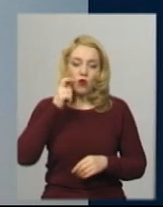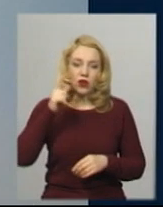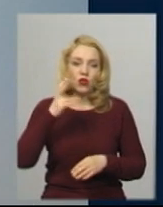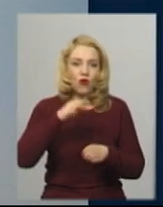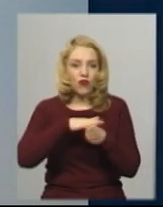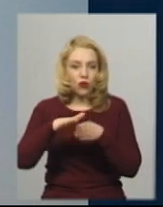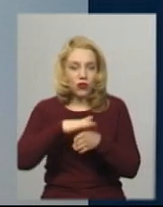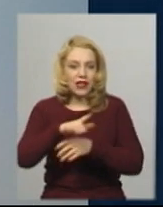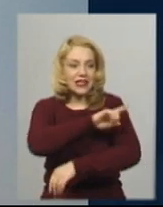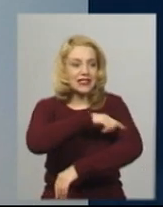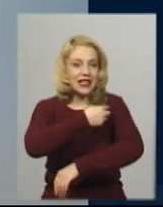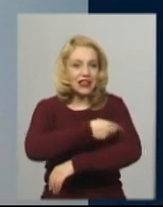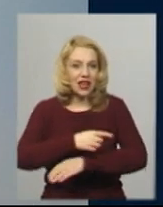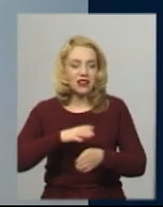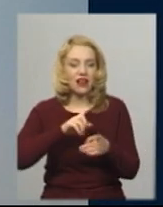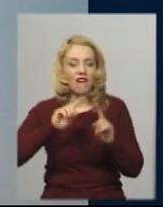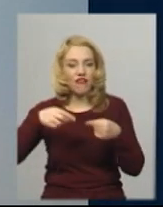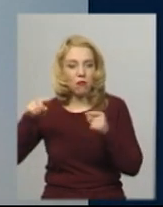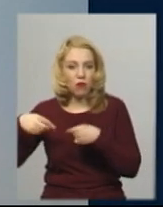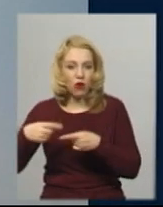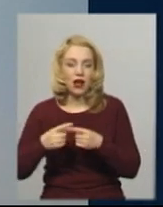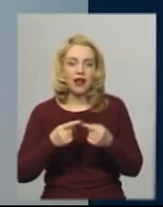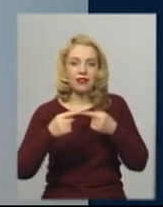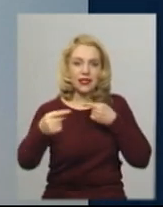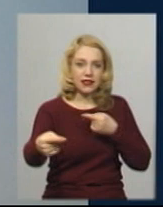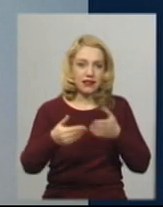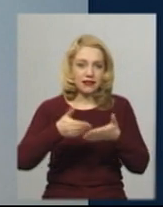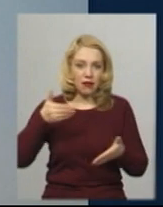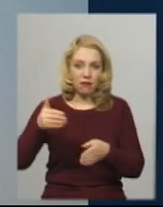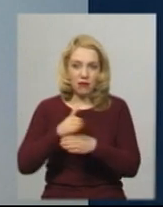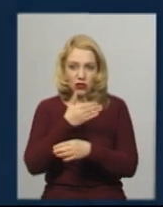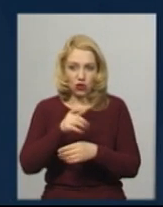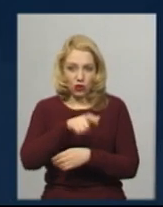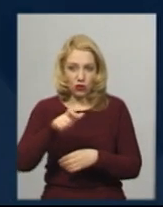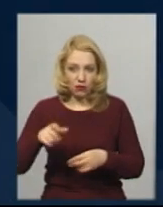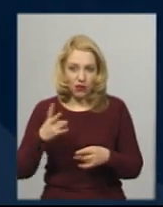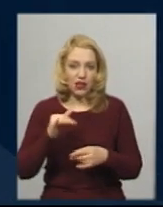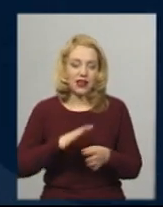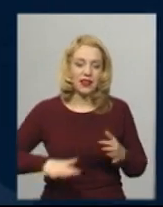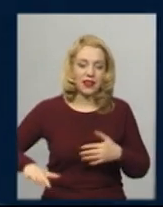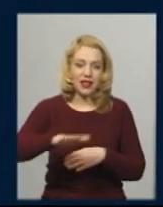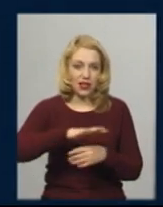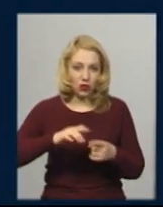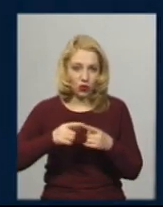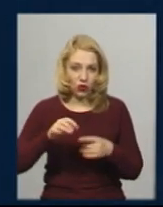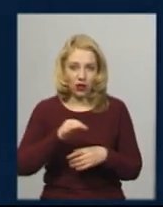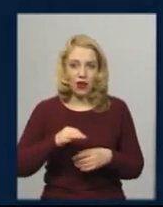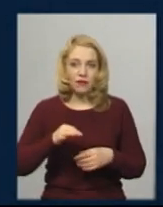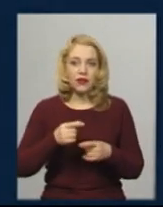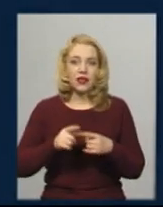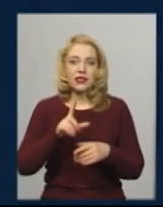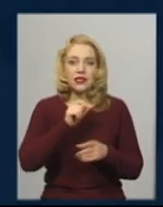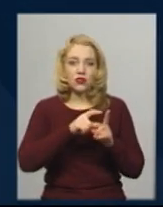дотримання дистанції між покупцями та вимоги санітарної обробки торговельних площ ринку. За словами заступниці голови